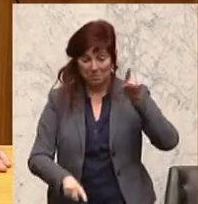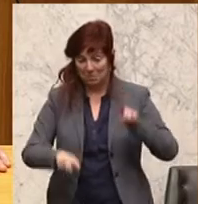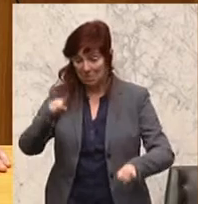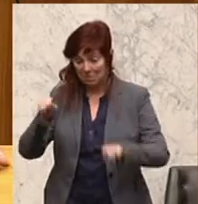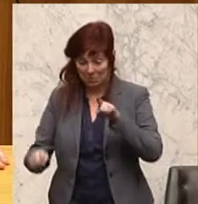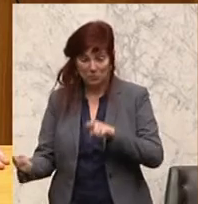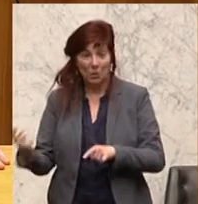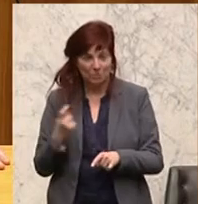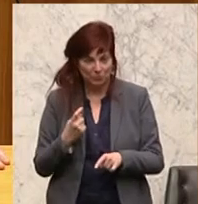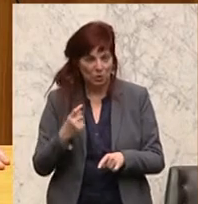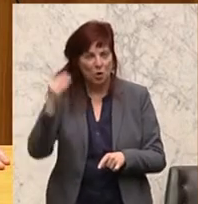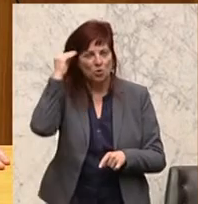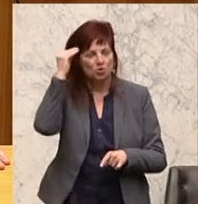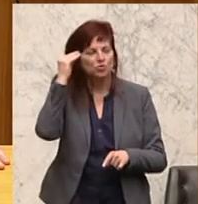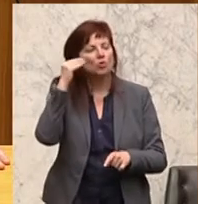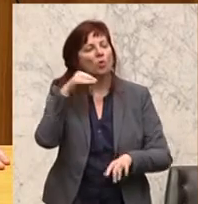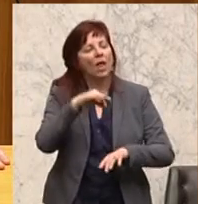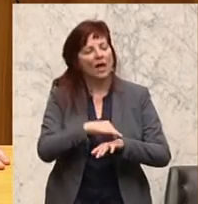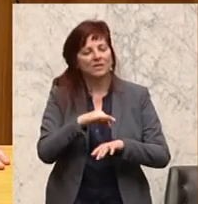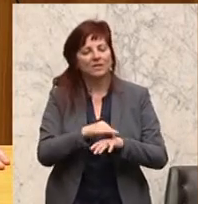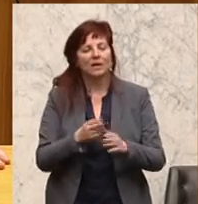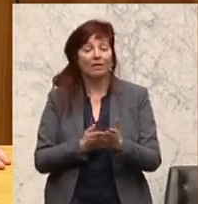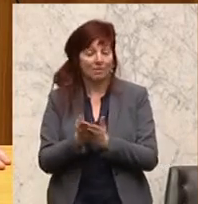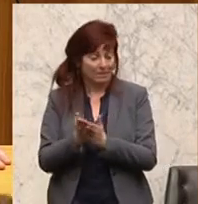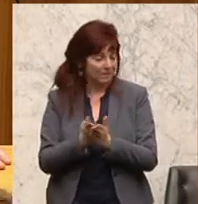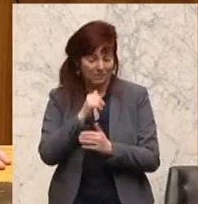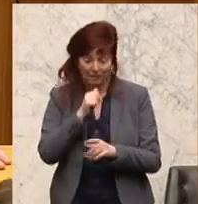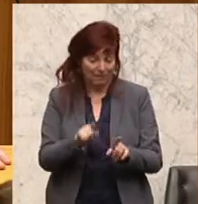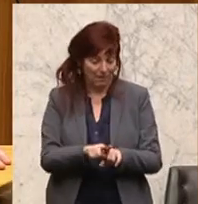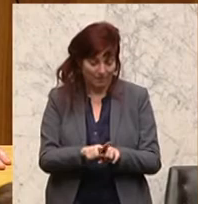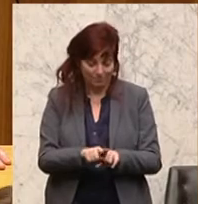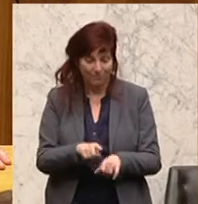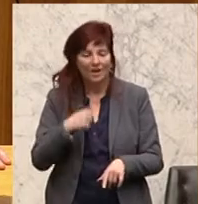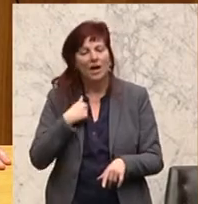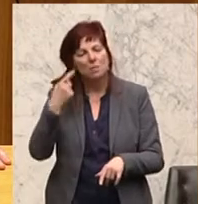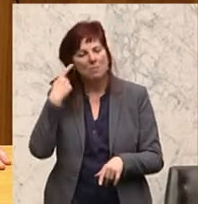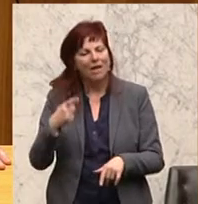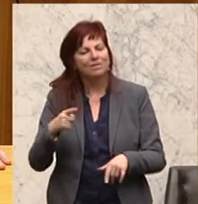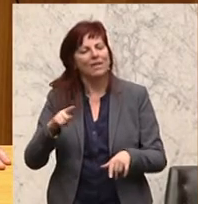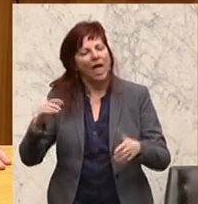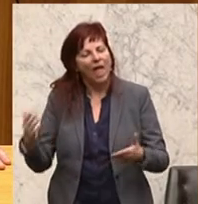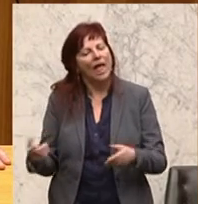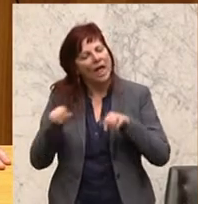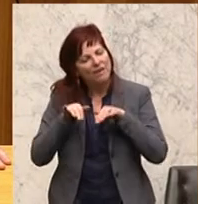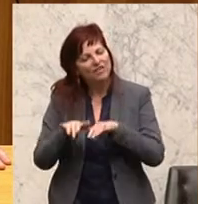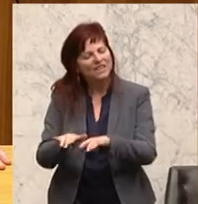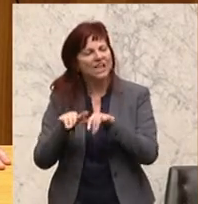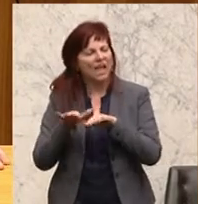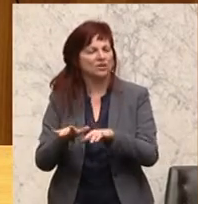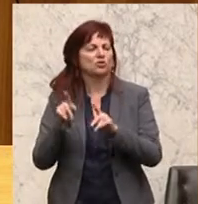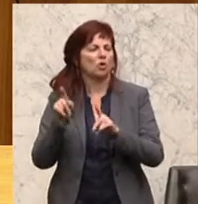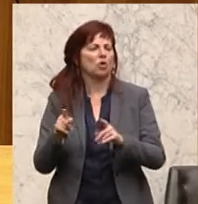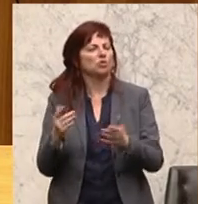schulärztlichen Dienstes in der Gesamtheit. Die Steigerung der Effizienz dieses schulärztlichen Dienstes